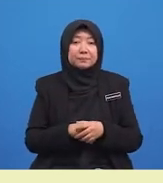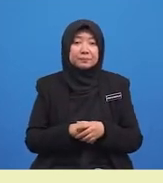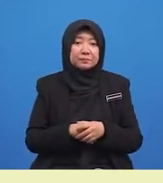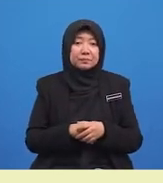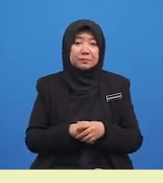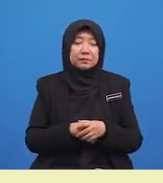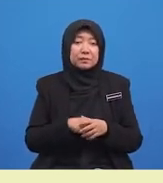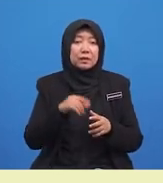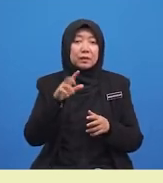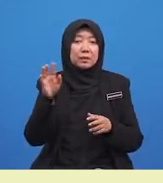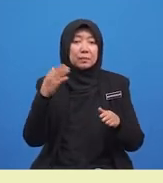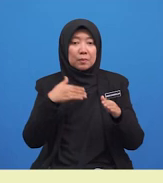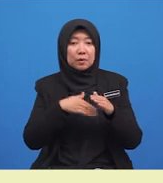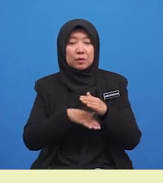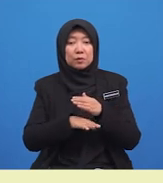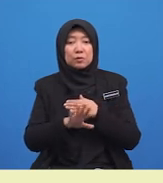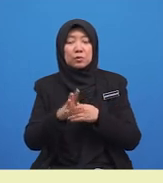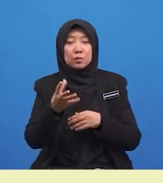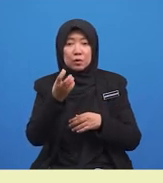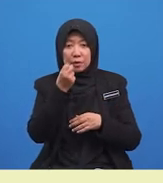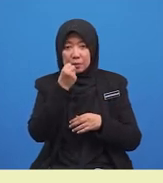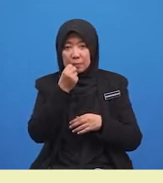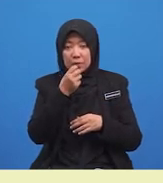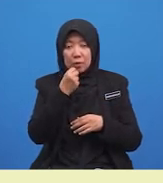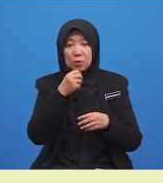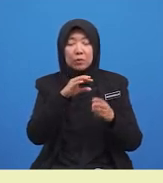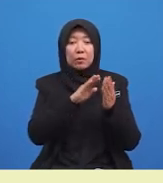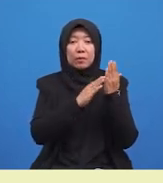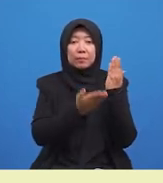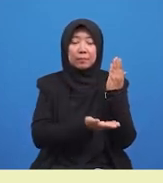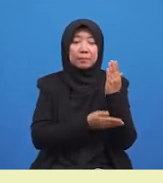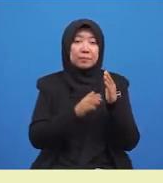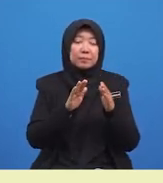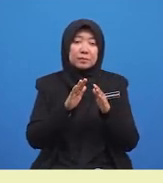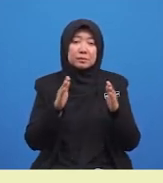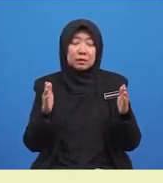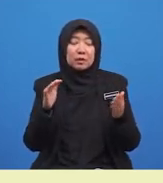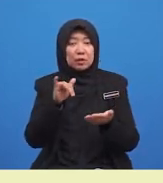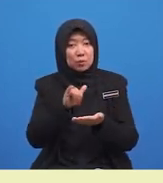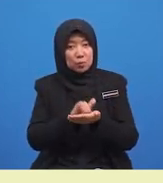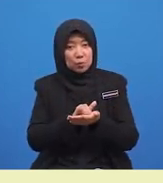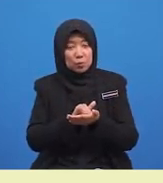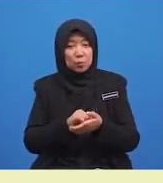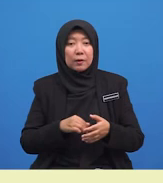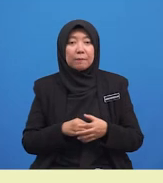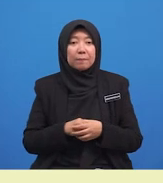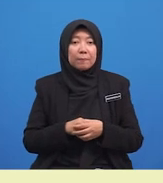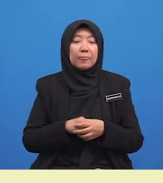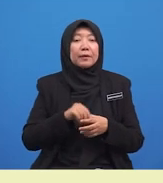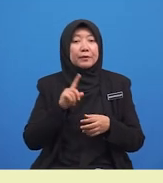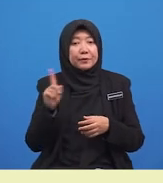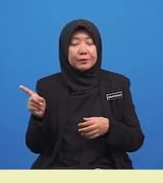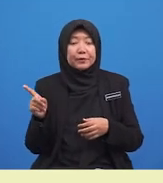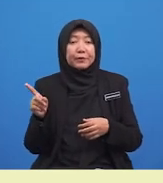biji limau ke dalam bakul yang besar itu. Kita baca ayat seterusnya. Dia